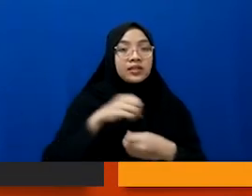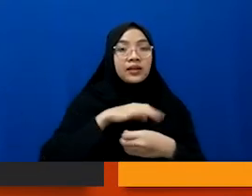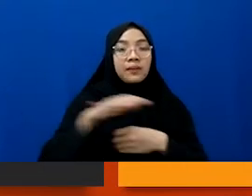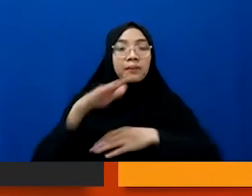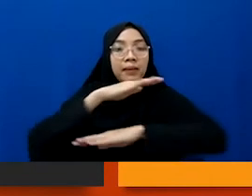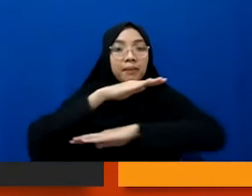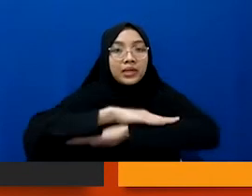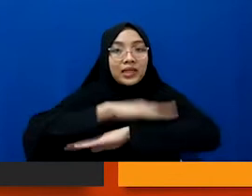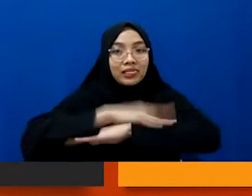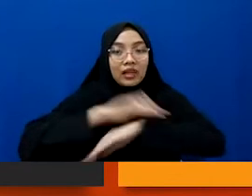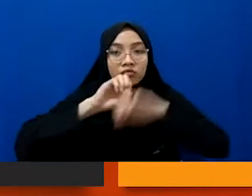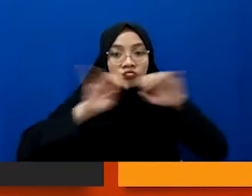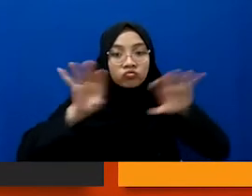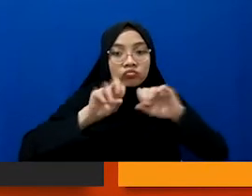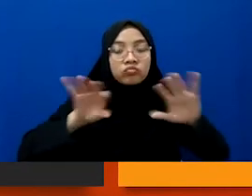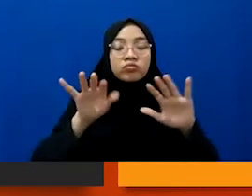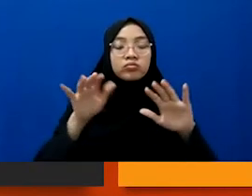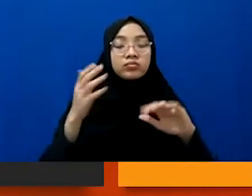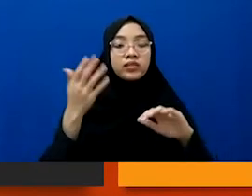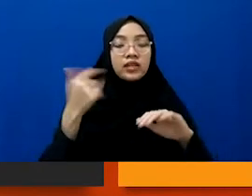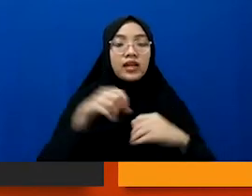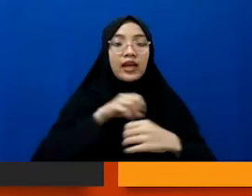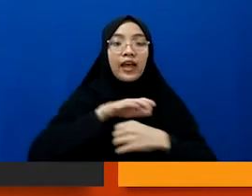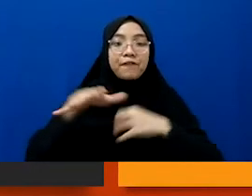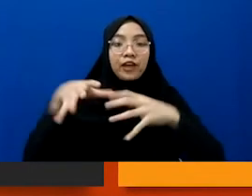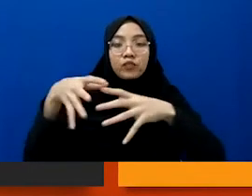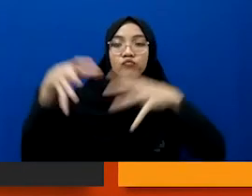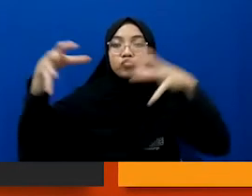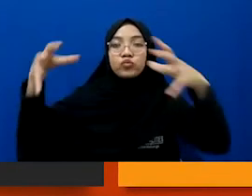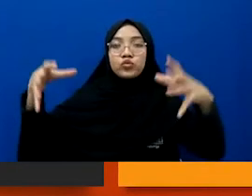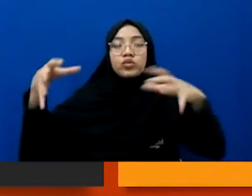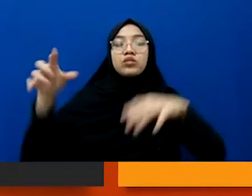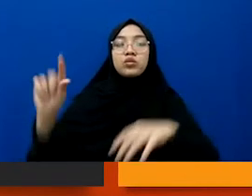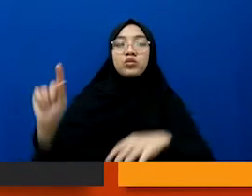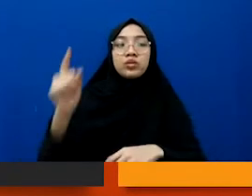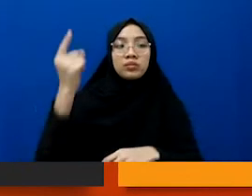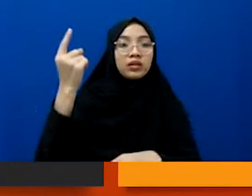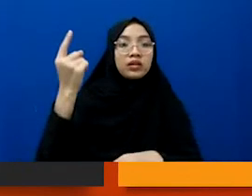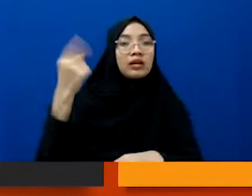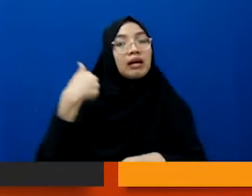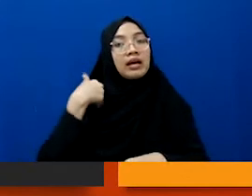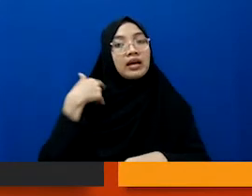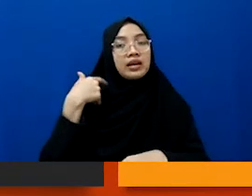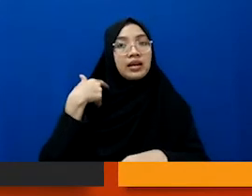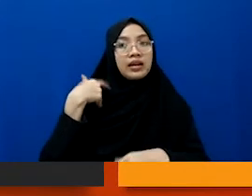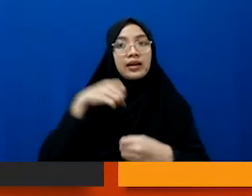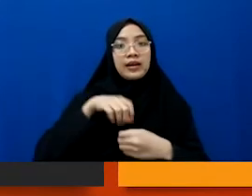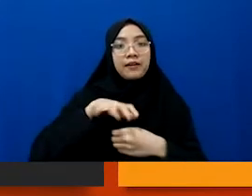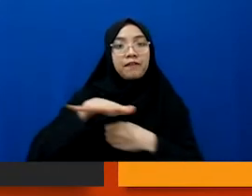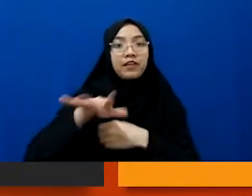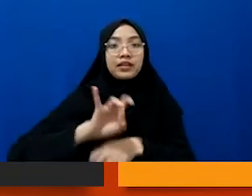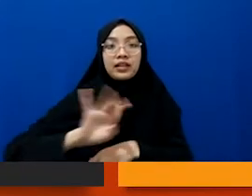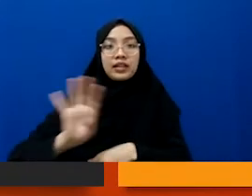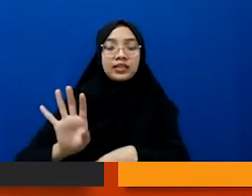ada efek yang besar efek yang utama dan ada juga yang efek samping gitu